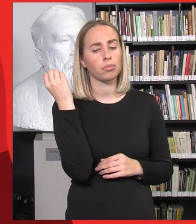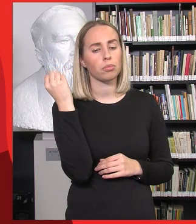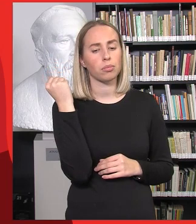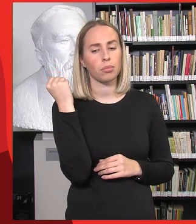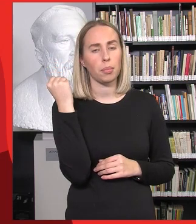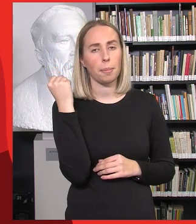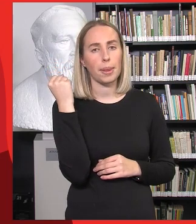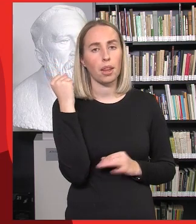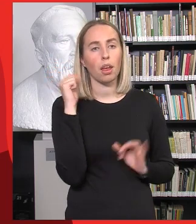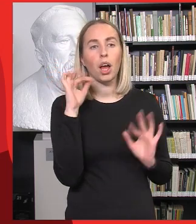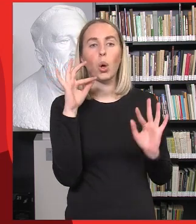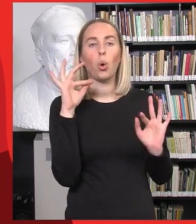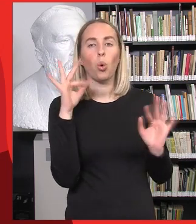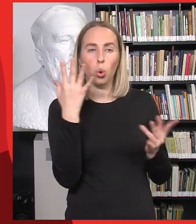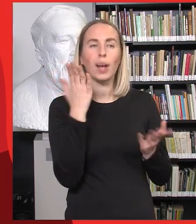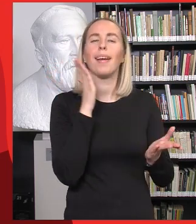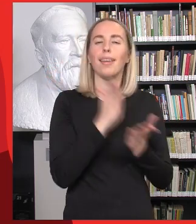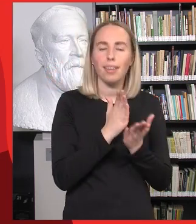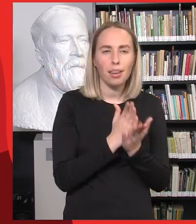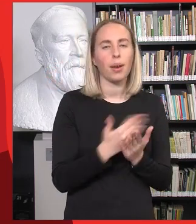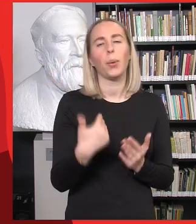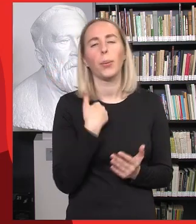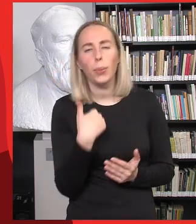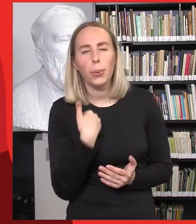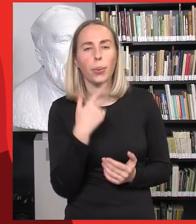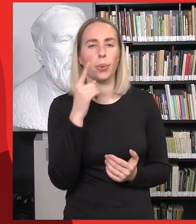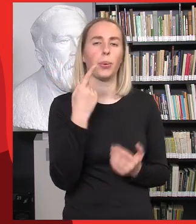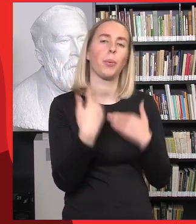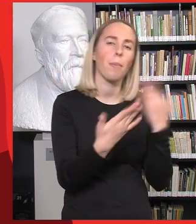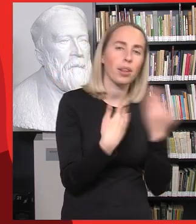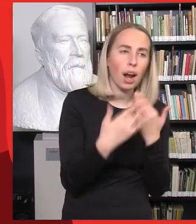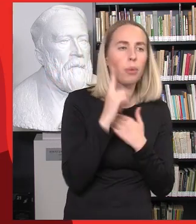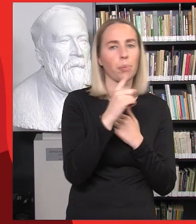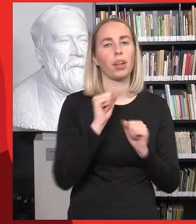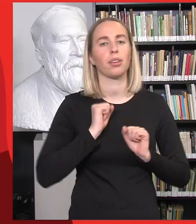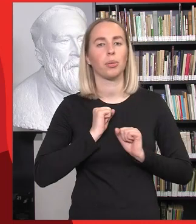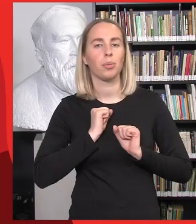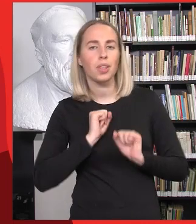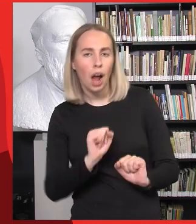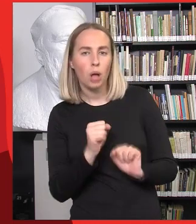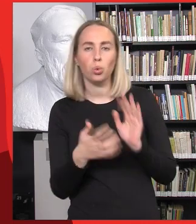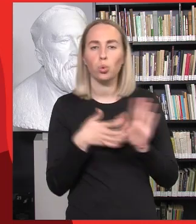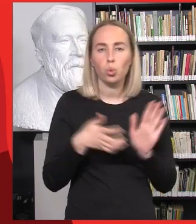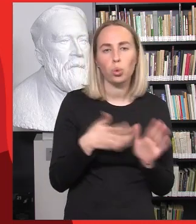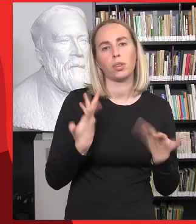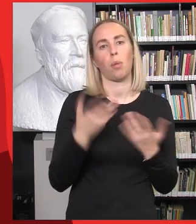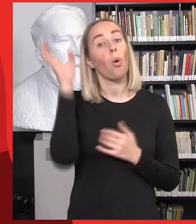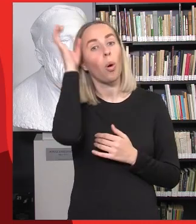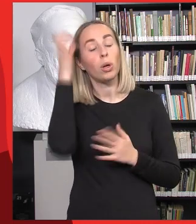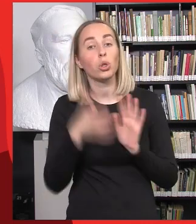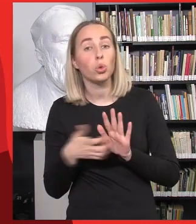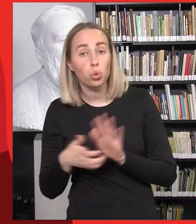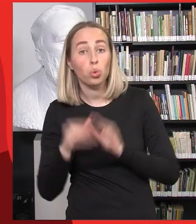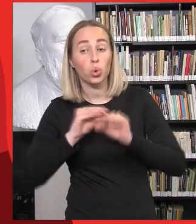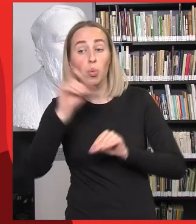net jeigu ir būtų koks noras apie tai kalbėti, truksta drosos arba gebėjimo ar kompetencijos apie tai kalbėti iš pedagogų pusės.